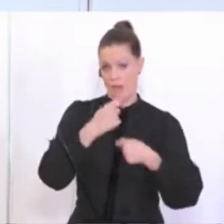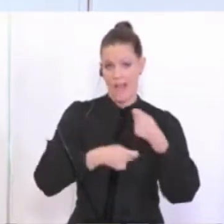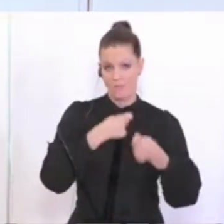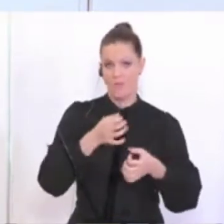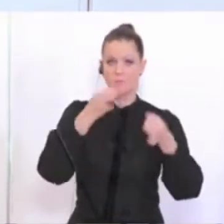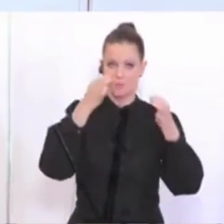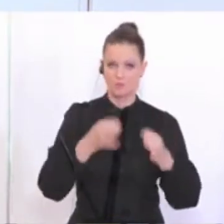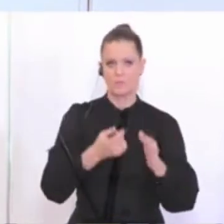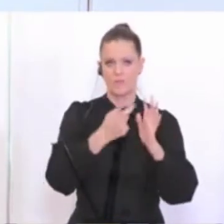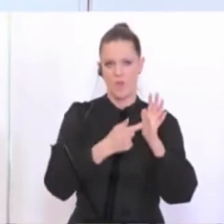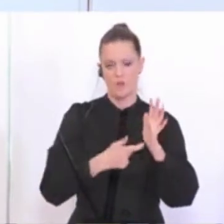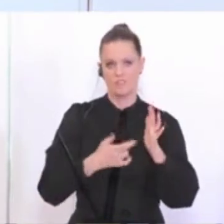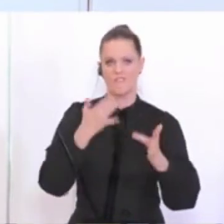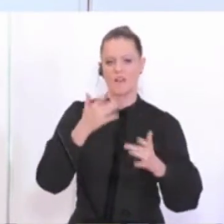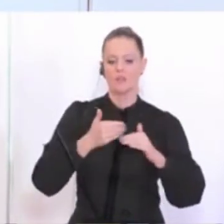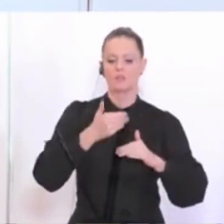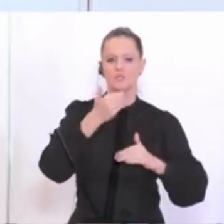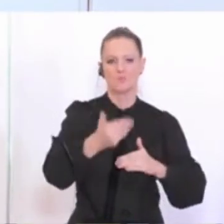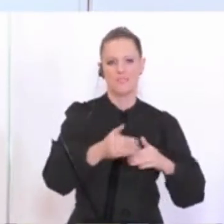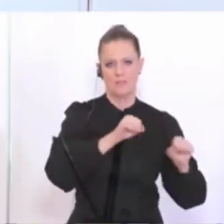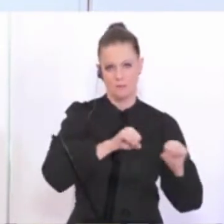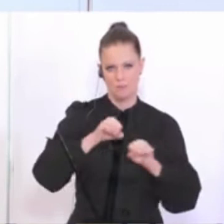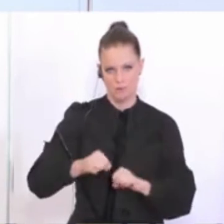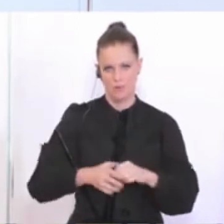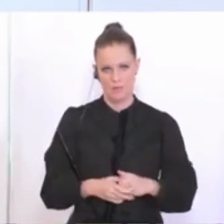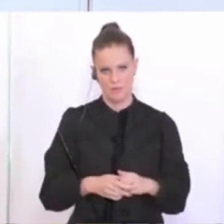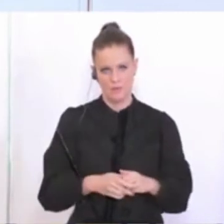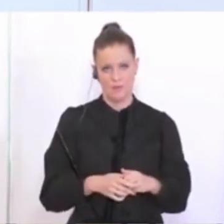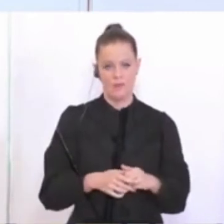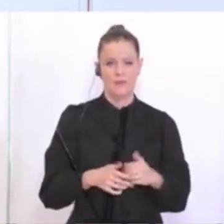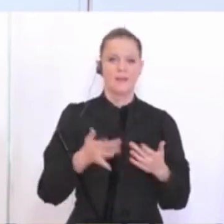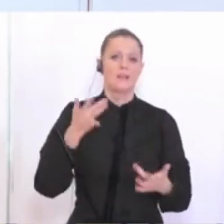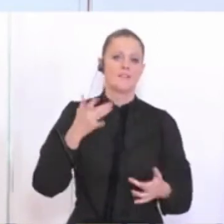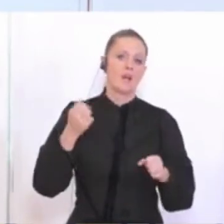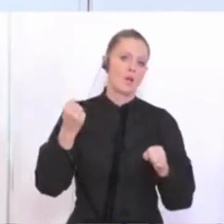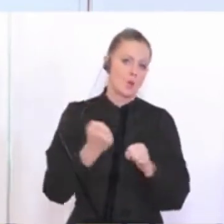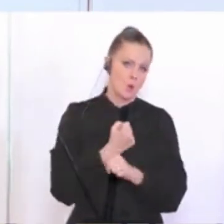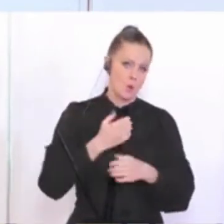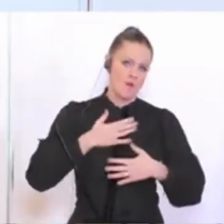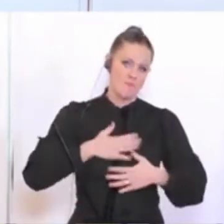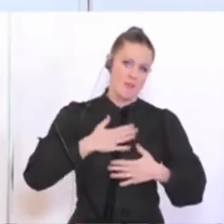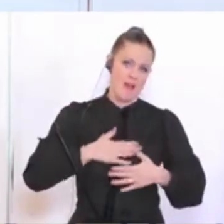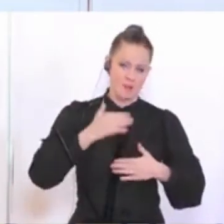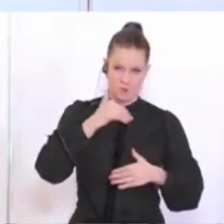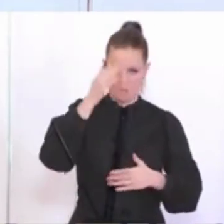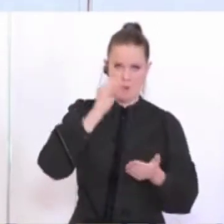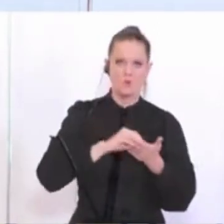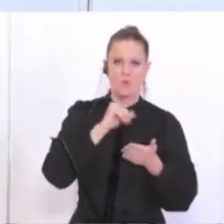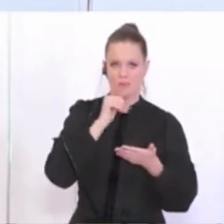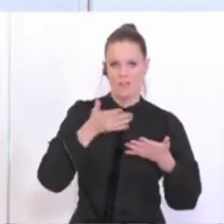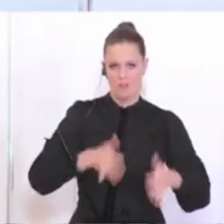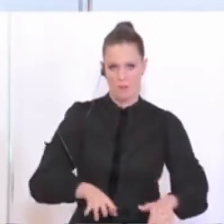Voraussetzungen später noch geht und quasi dieser Badesommer als Badesommer noch nicht verloren gegeben werden muss.